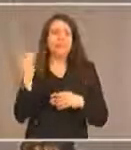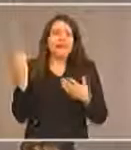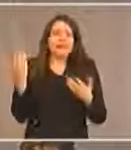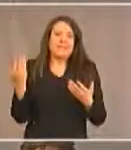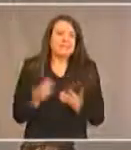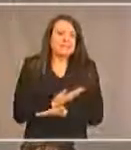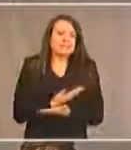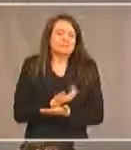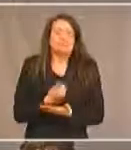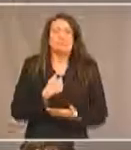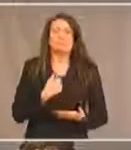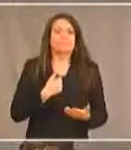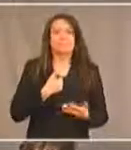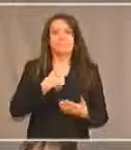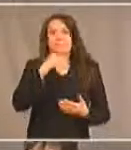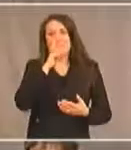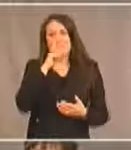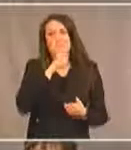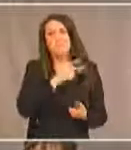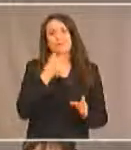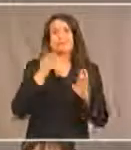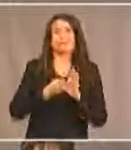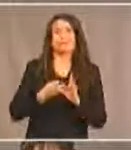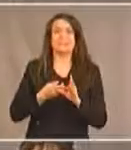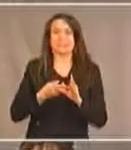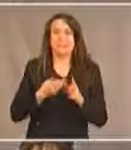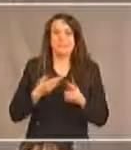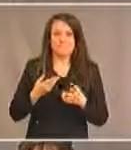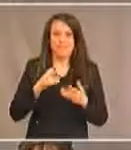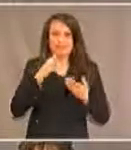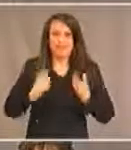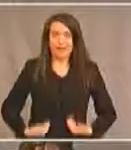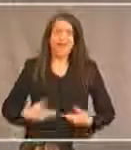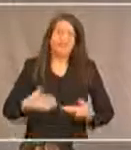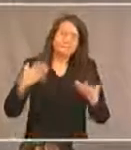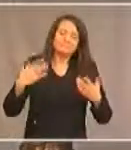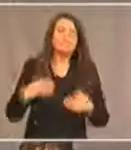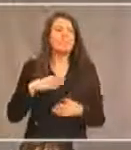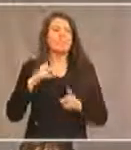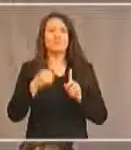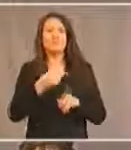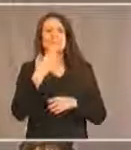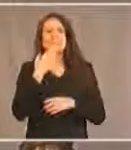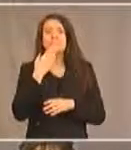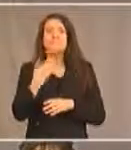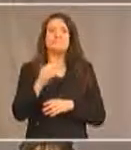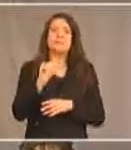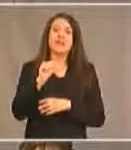ne pouvais pas être là en personne et je voudrais dans un premier temps remercier la PN d'avoir organisé ce